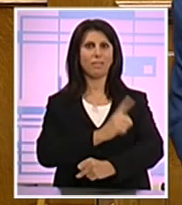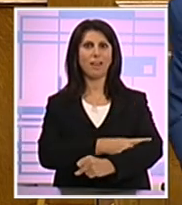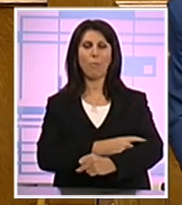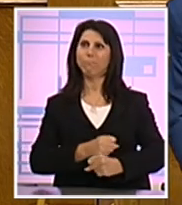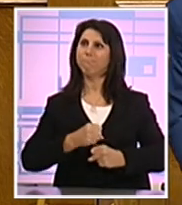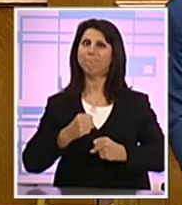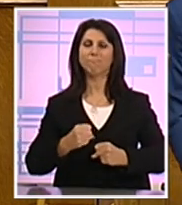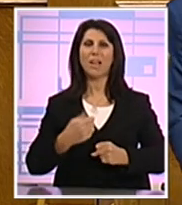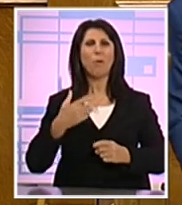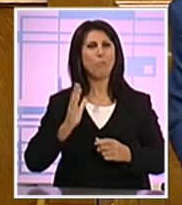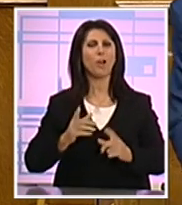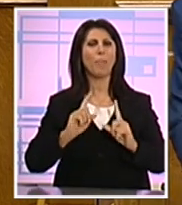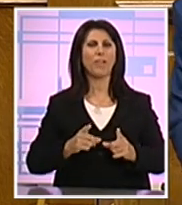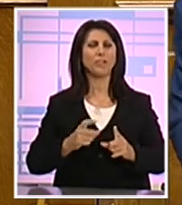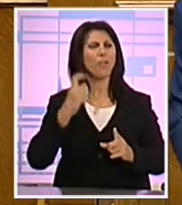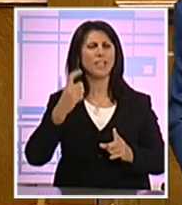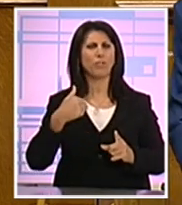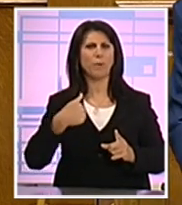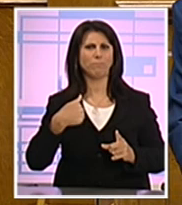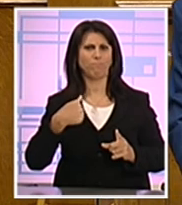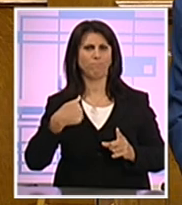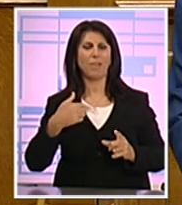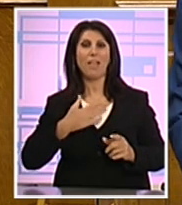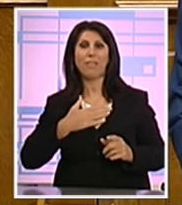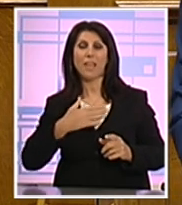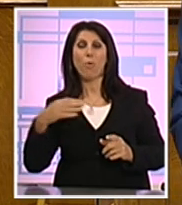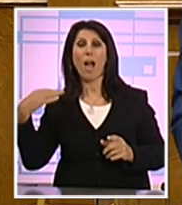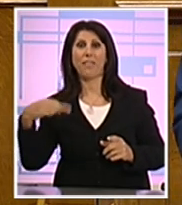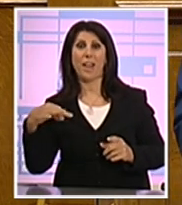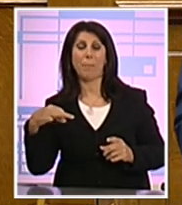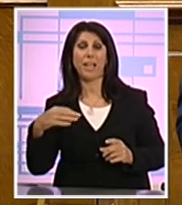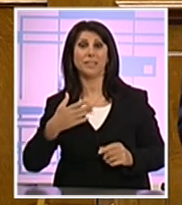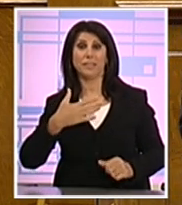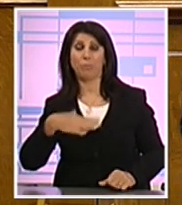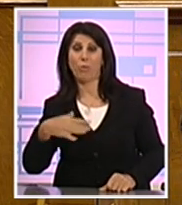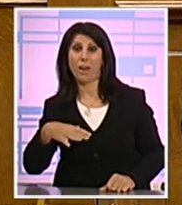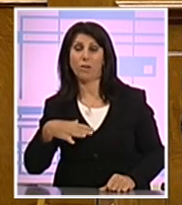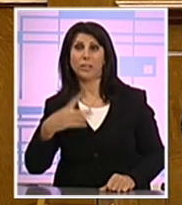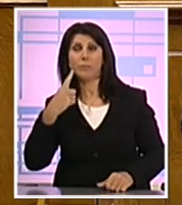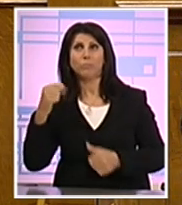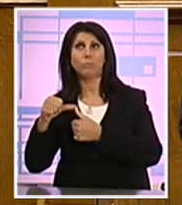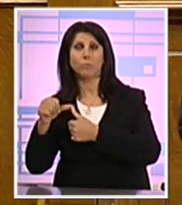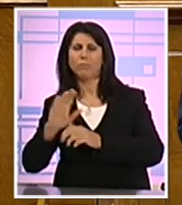αποφασίζω μακριά από την προσωπική ματιά των δικών μου αδυναμιών, επιθυμιών ή και αιμονών.